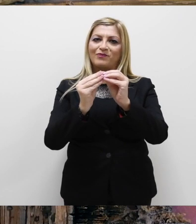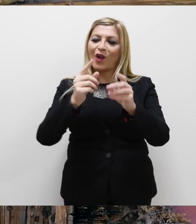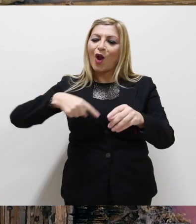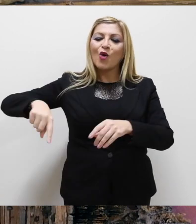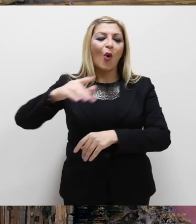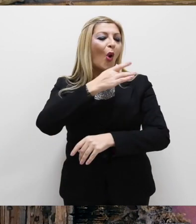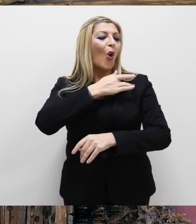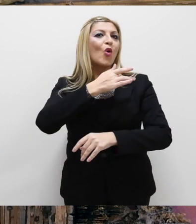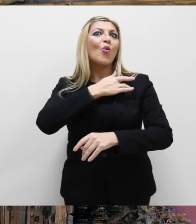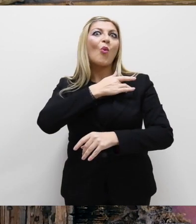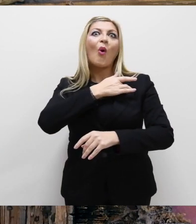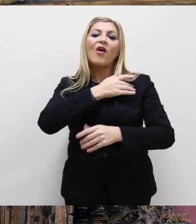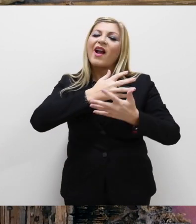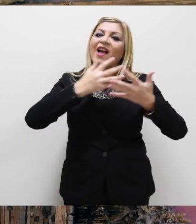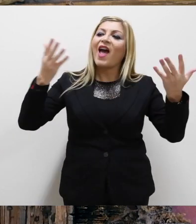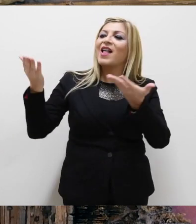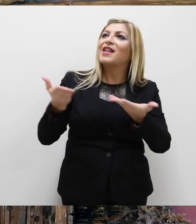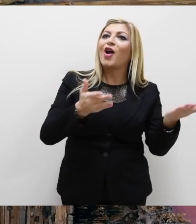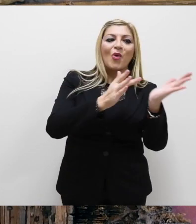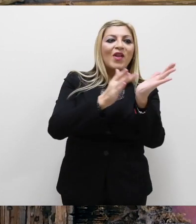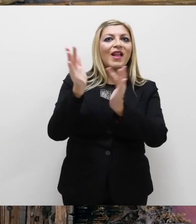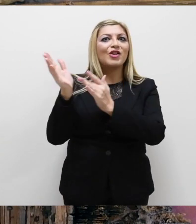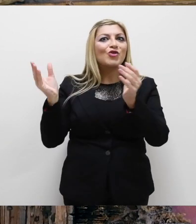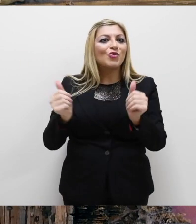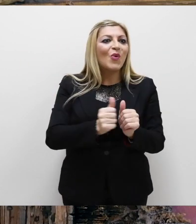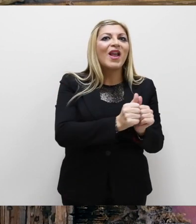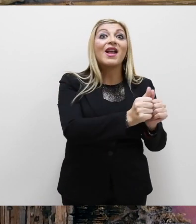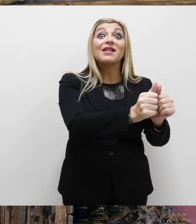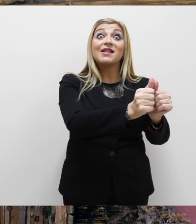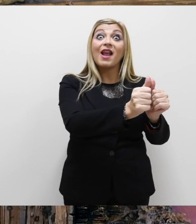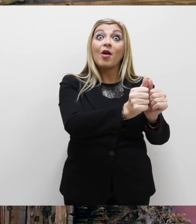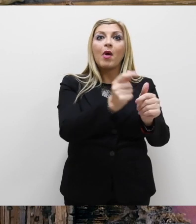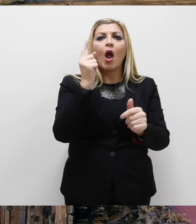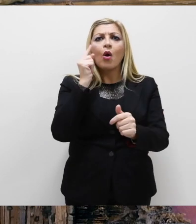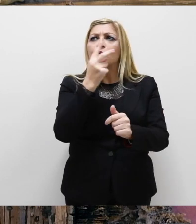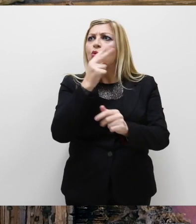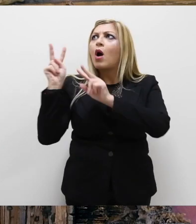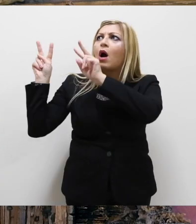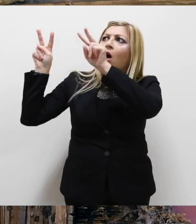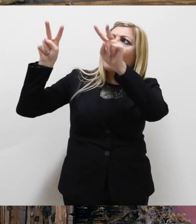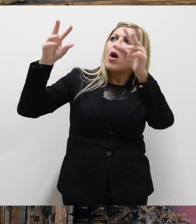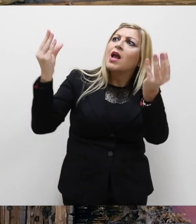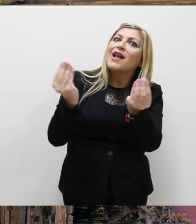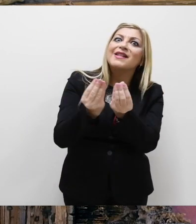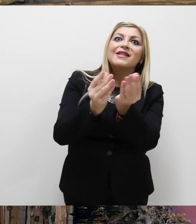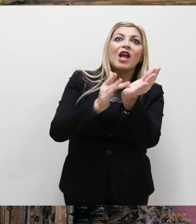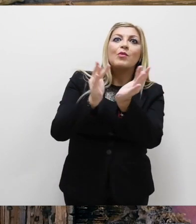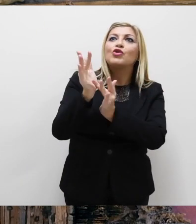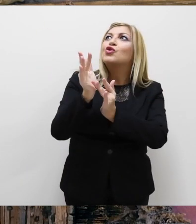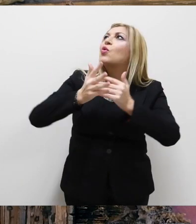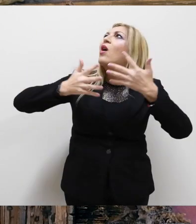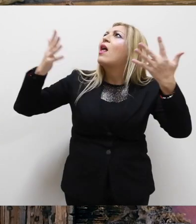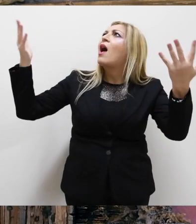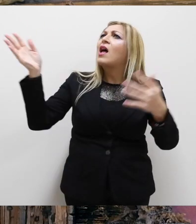Sintonizzando il nostro cuore col cuore grande e accogliente di Gesù, conformando il nostro sguardo a quello